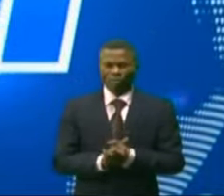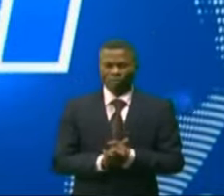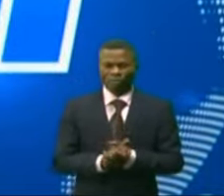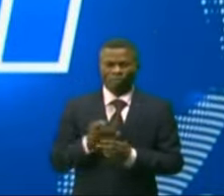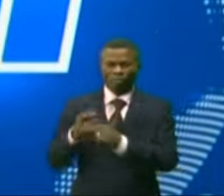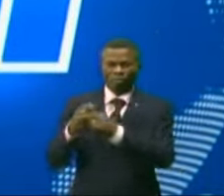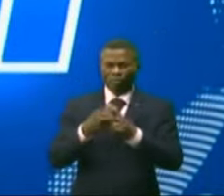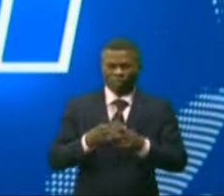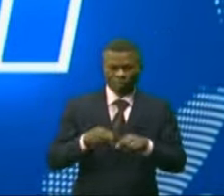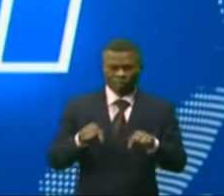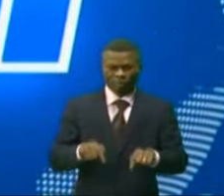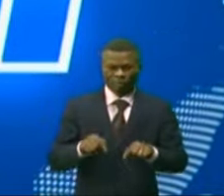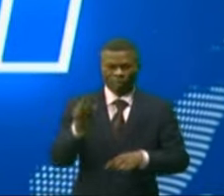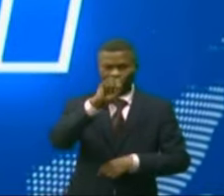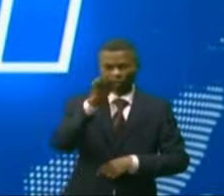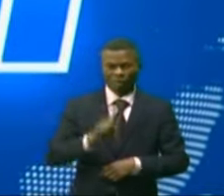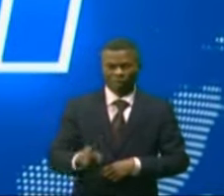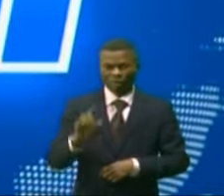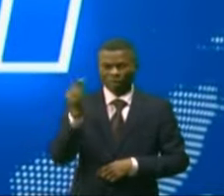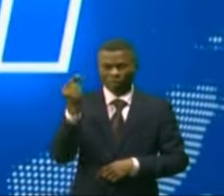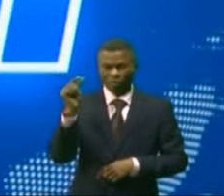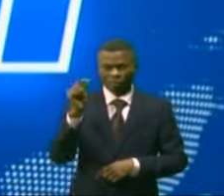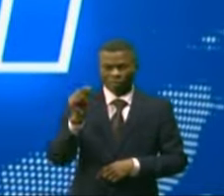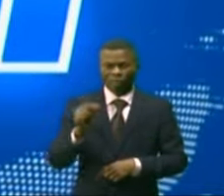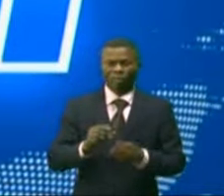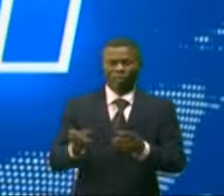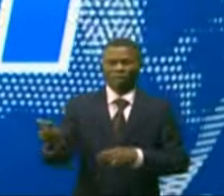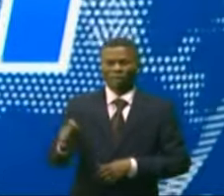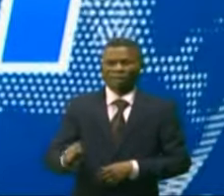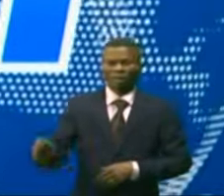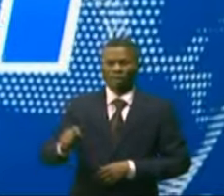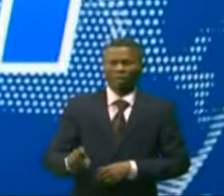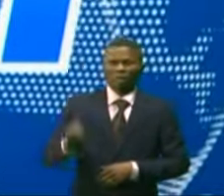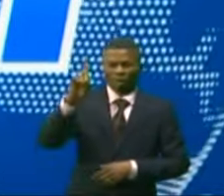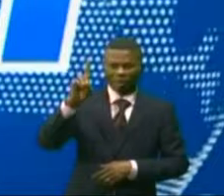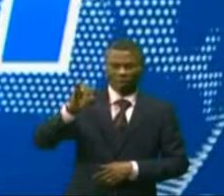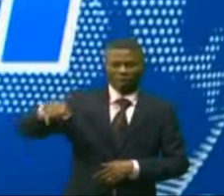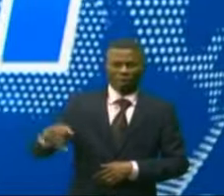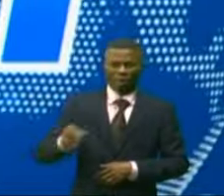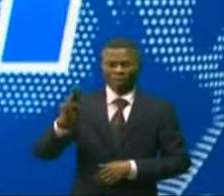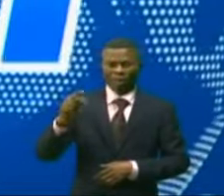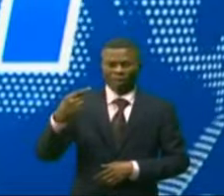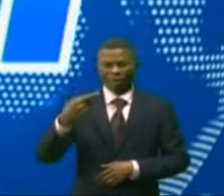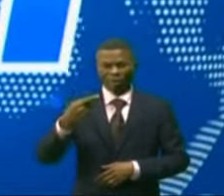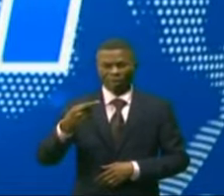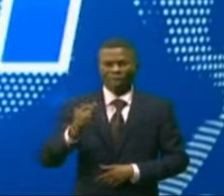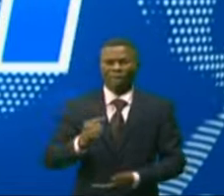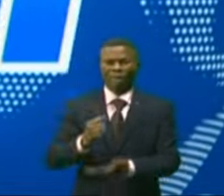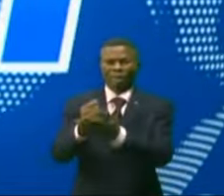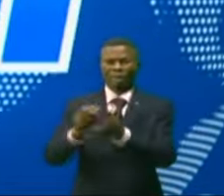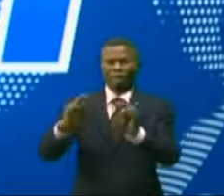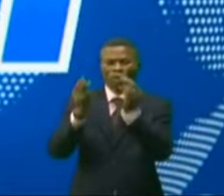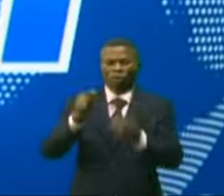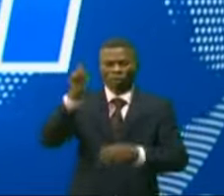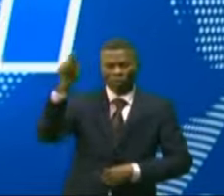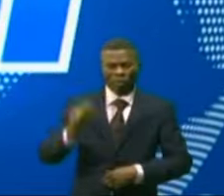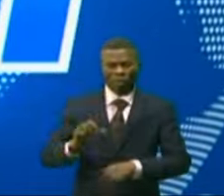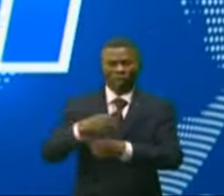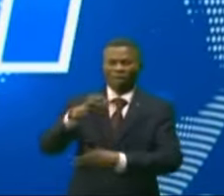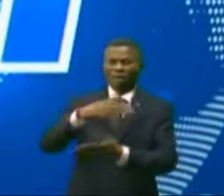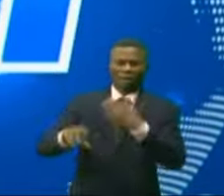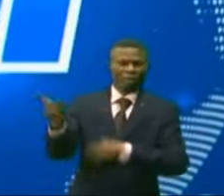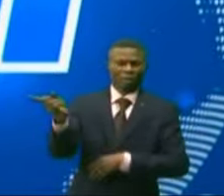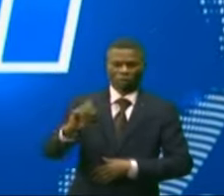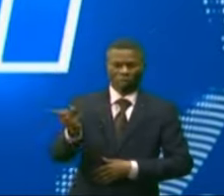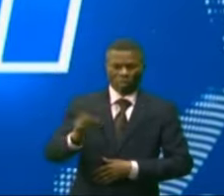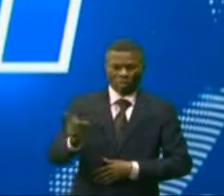Sécurité à présent, la zone minière du territoire de Djougouani-Touris ne servira plus les intérêts des groupes armés qui sèment terreur